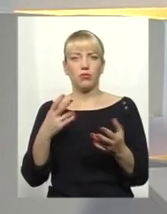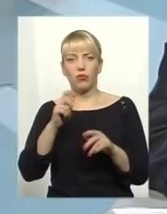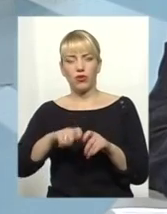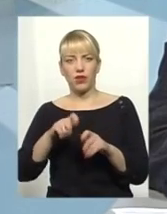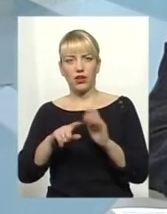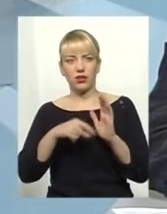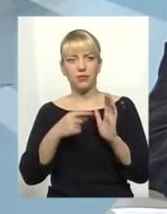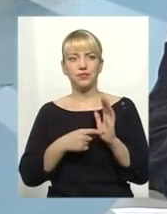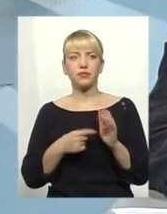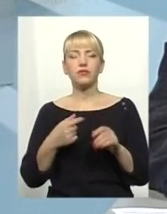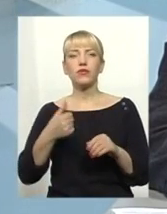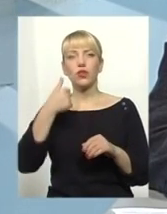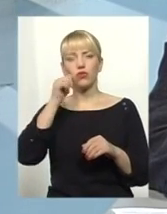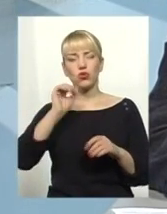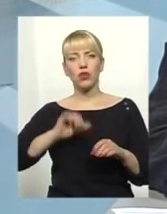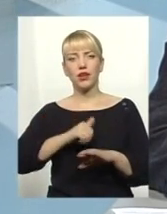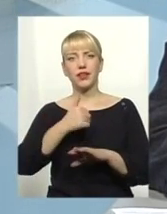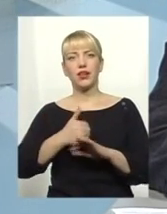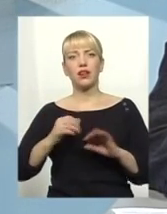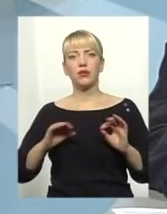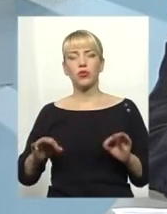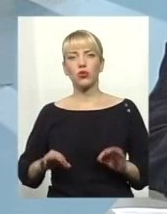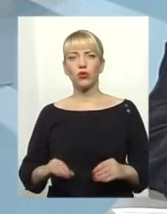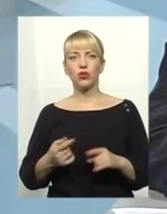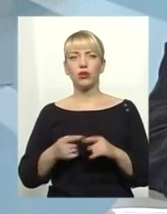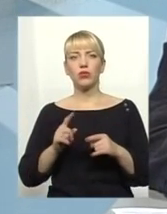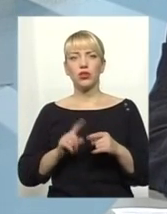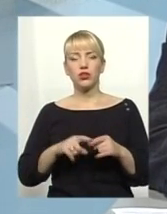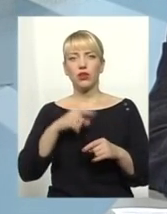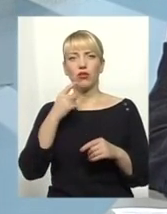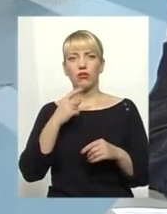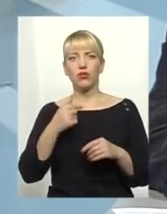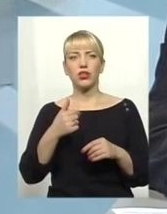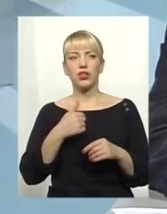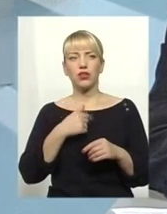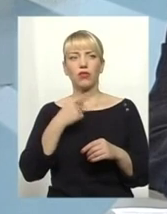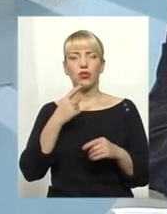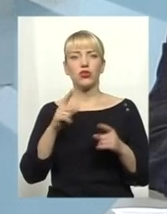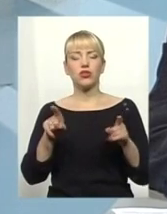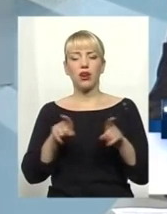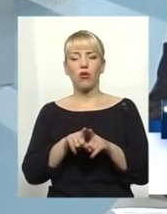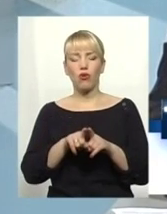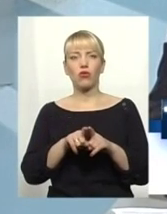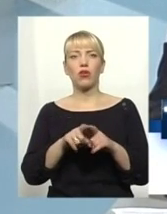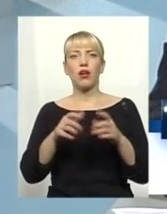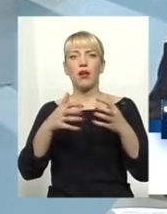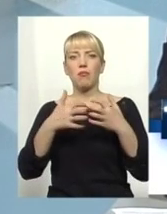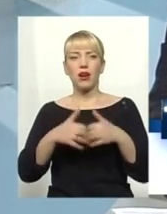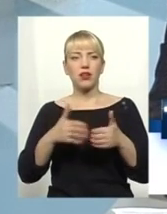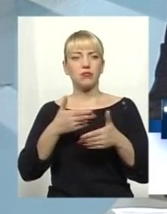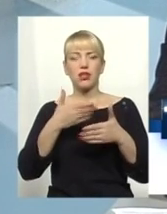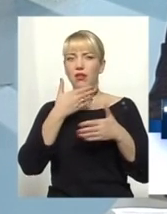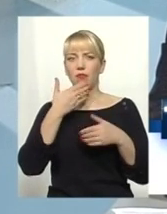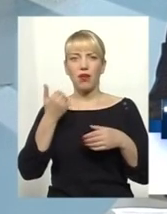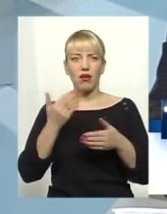Вчора також генеральний прокурор про це я чому посилаюся, тому що як такого механізму у мене немає